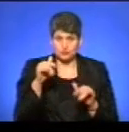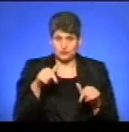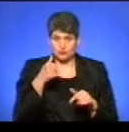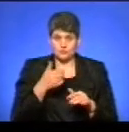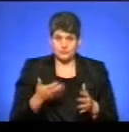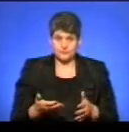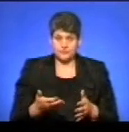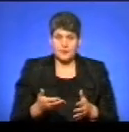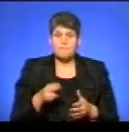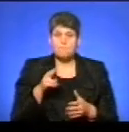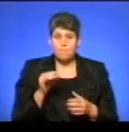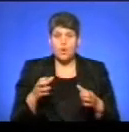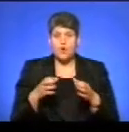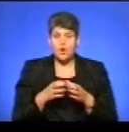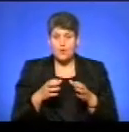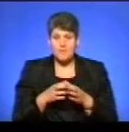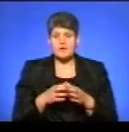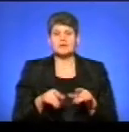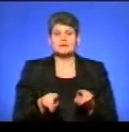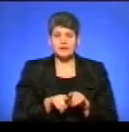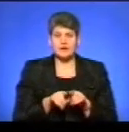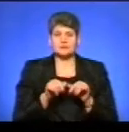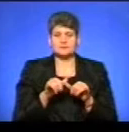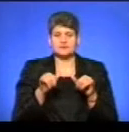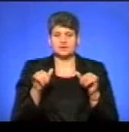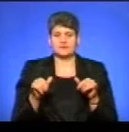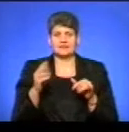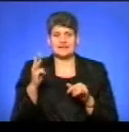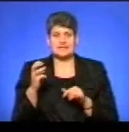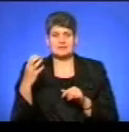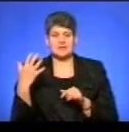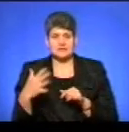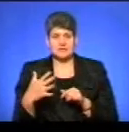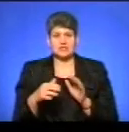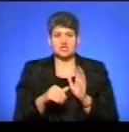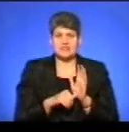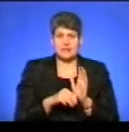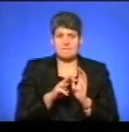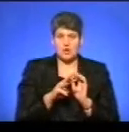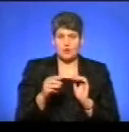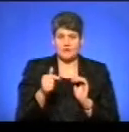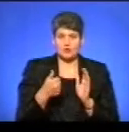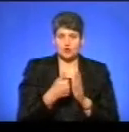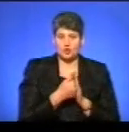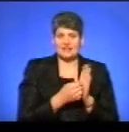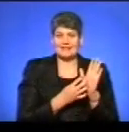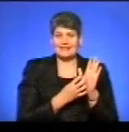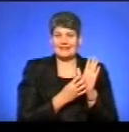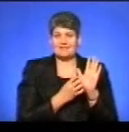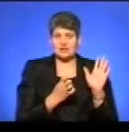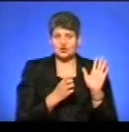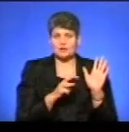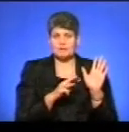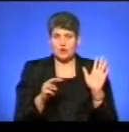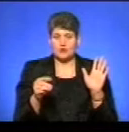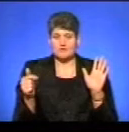громадах так само ріст з 356 млн грн до 900 млн